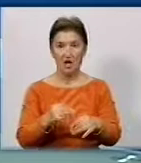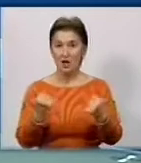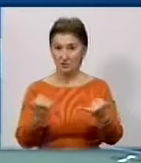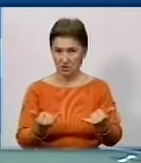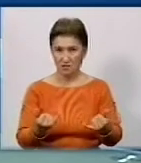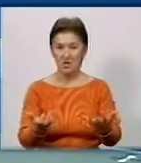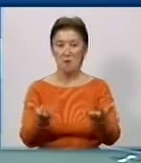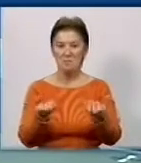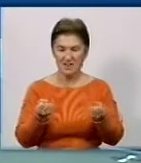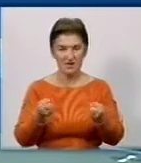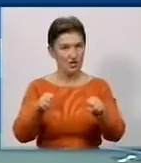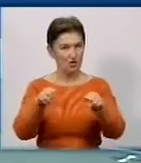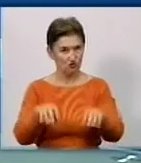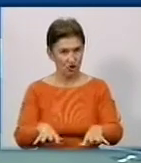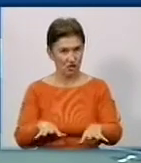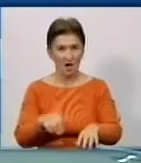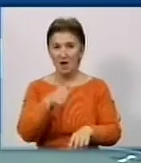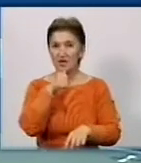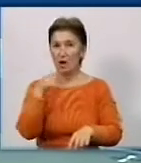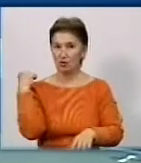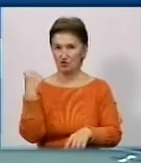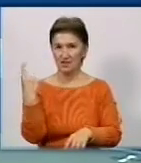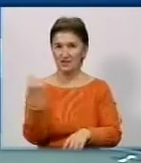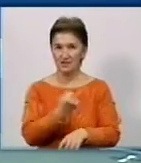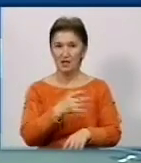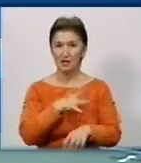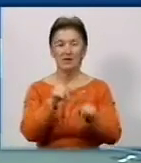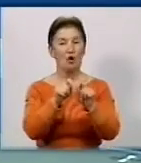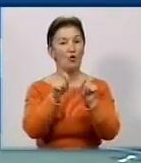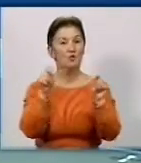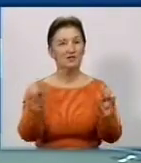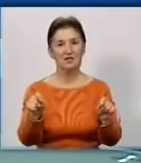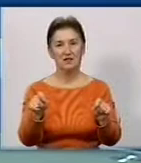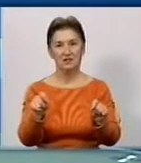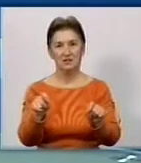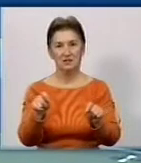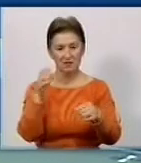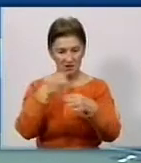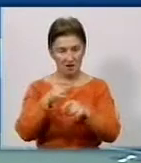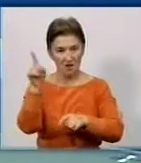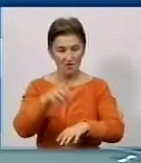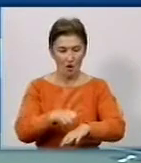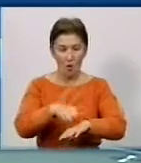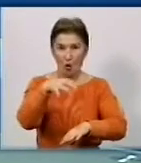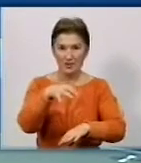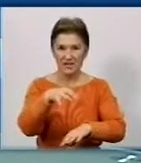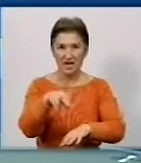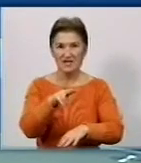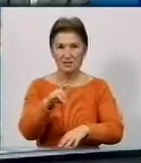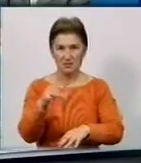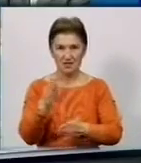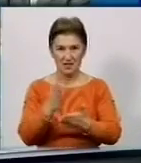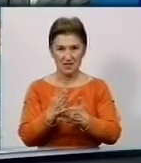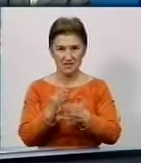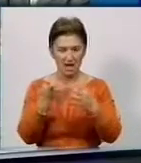приняли рішення, і на прошлій неді вже був открыт в ендоскопічному отделі в онкодиспансері такий апарат,